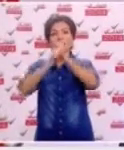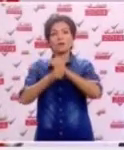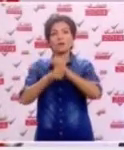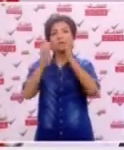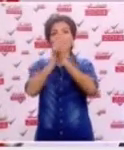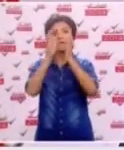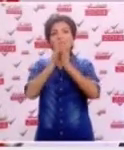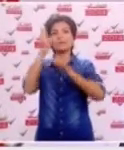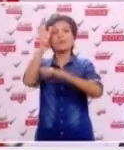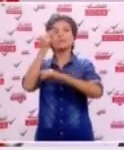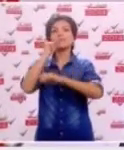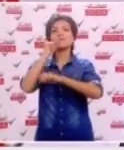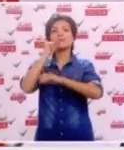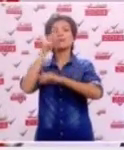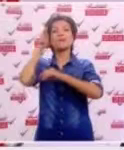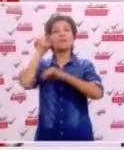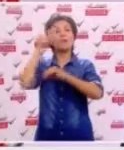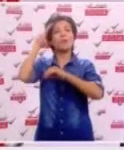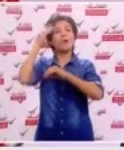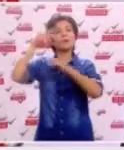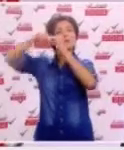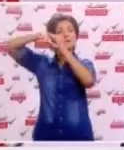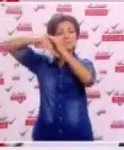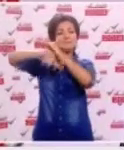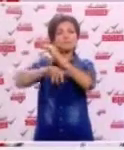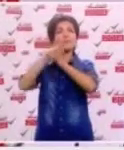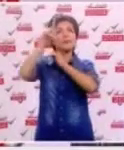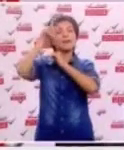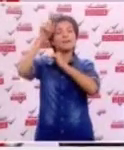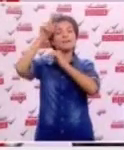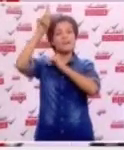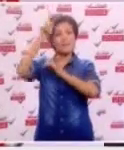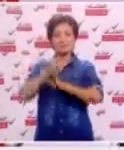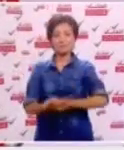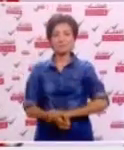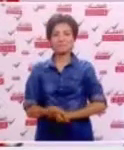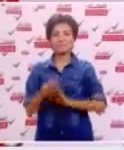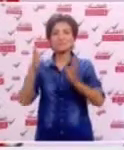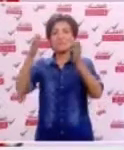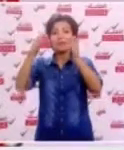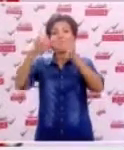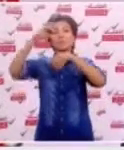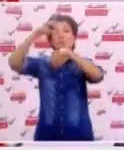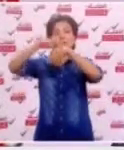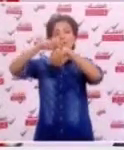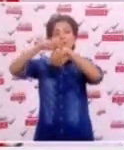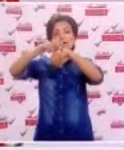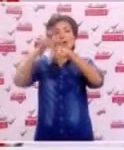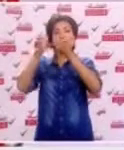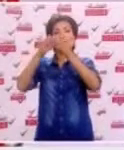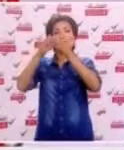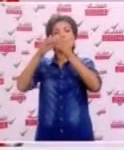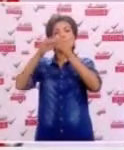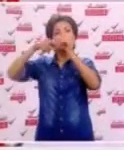وشعاره الزيتونة المباركة أصلها ثابت وفرعها في السماء الحزب الجمهوري حزب